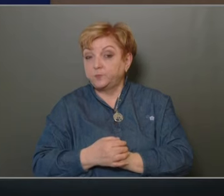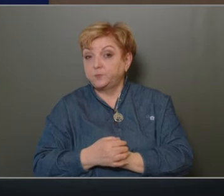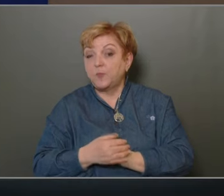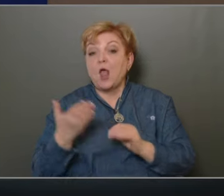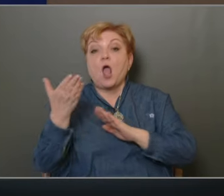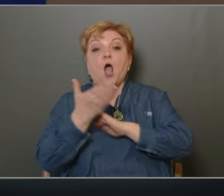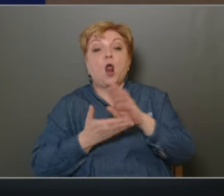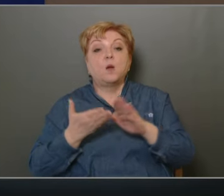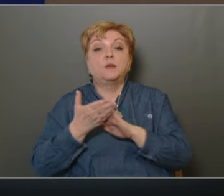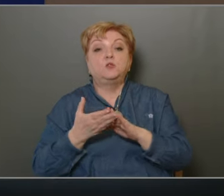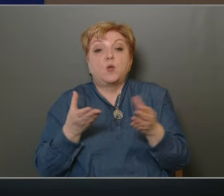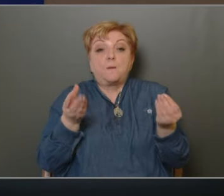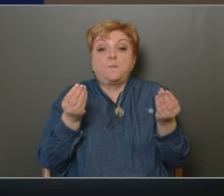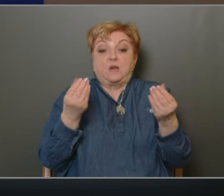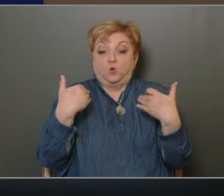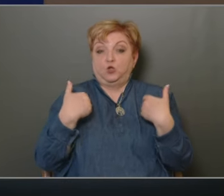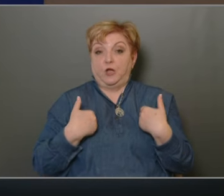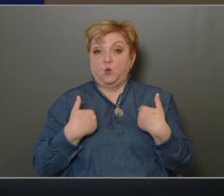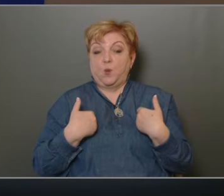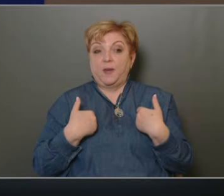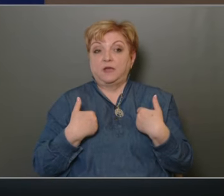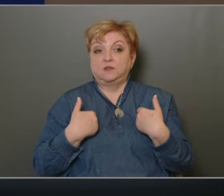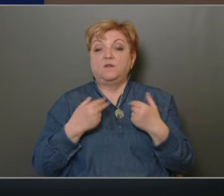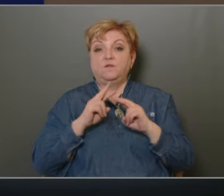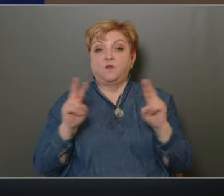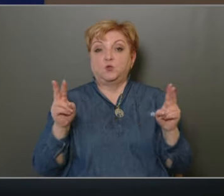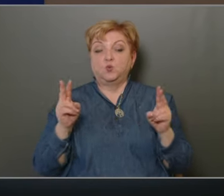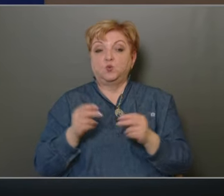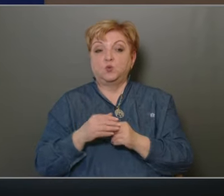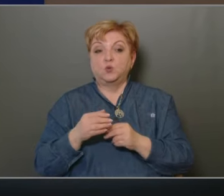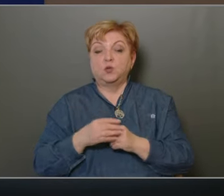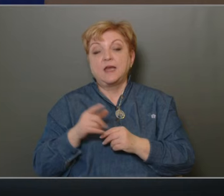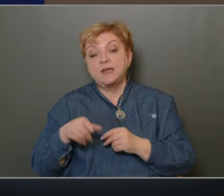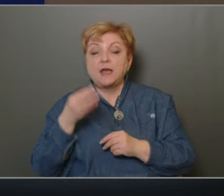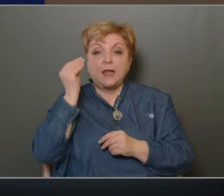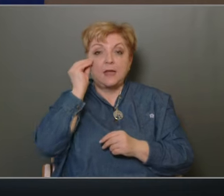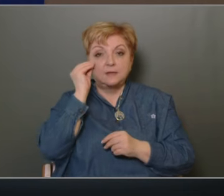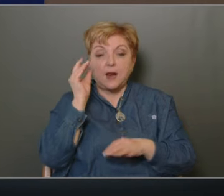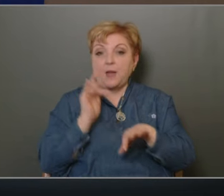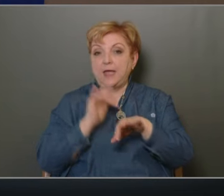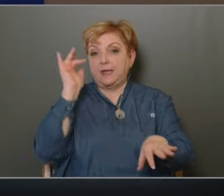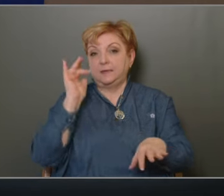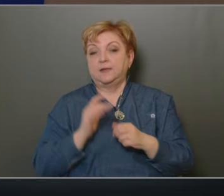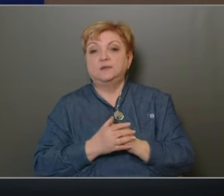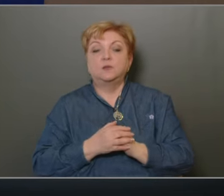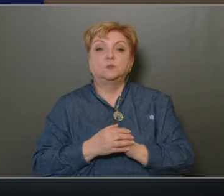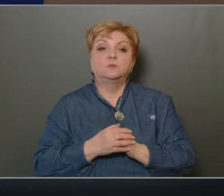Alapítói minőségünkben vagyunk ilyen értelemben érintettek.